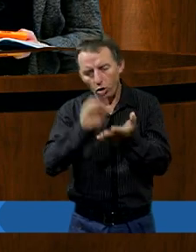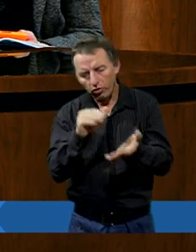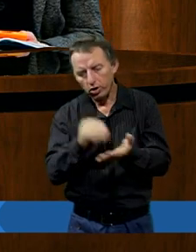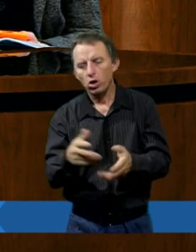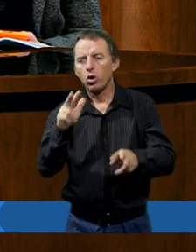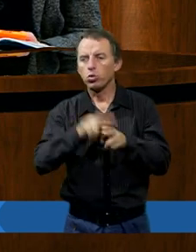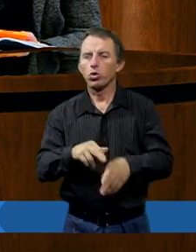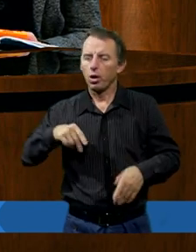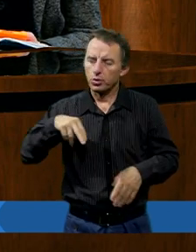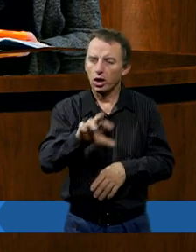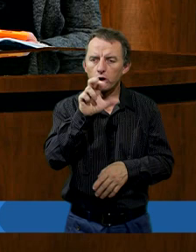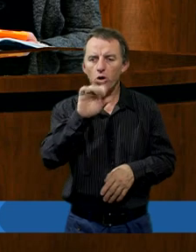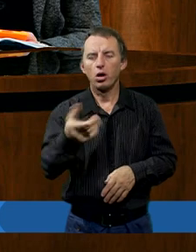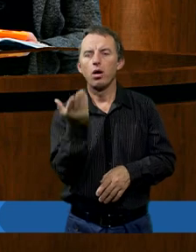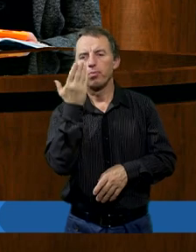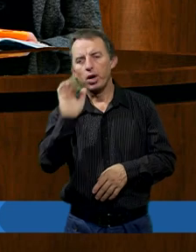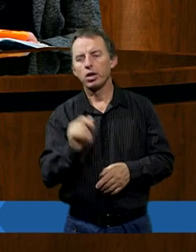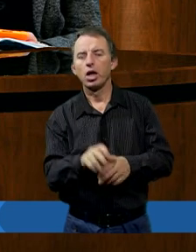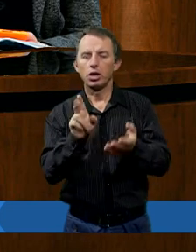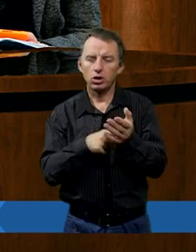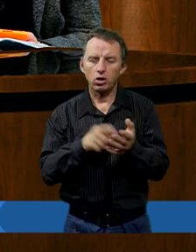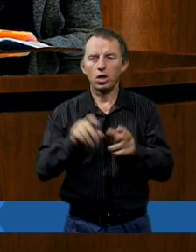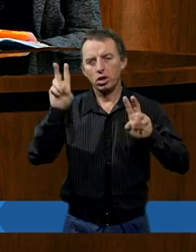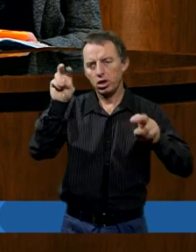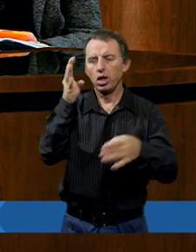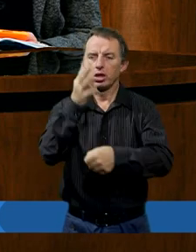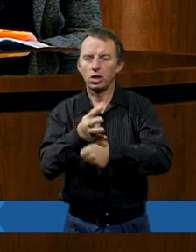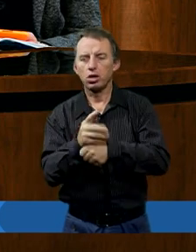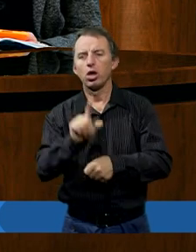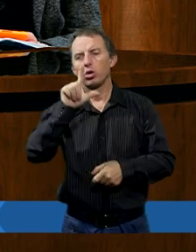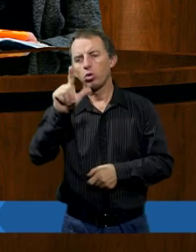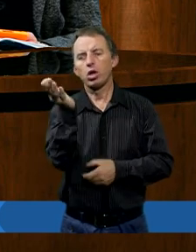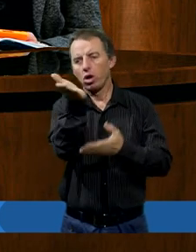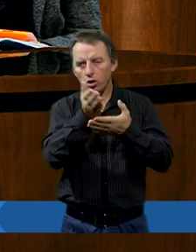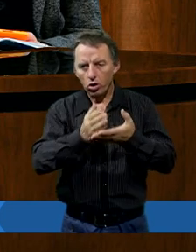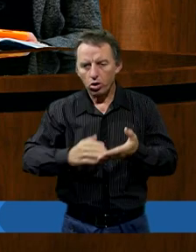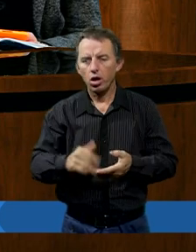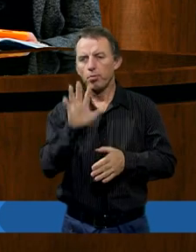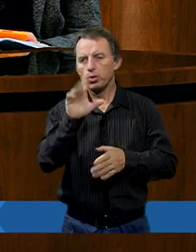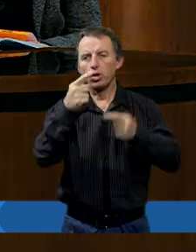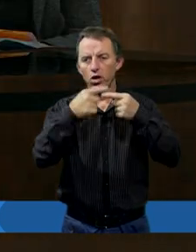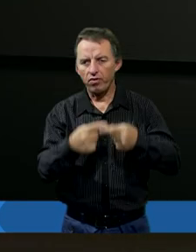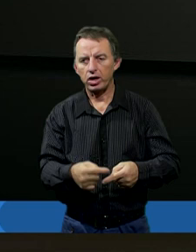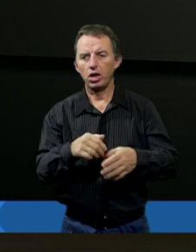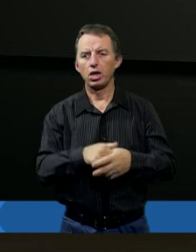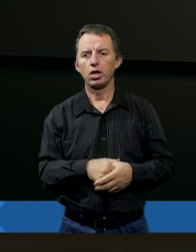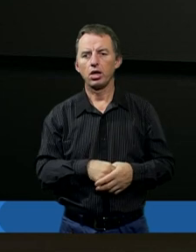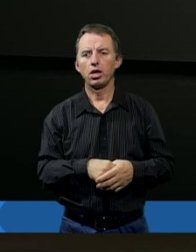przeszedł, powiedział takie piękne słowa, które bardzo często cytuję z 42 rozdziału i piąty werset.